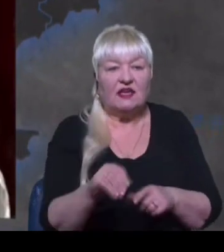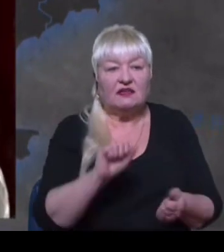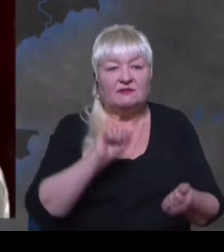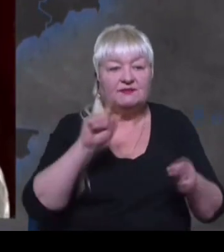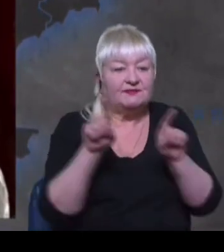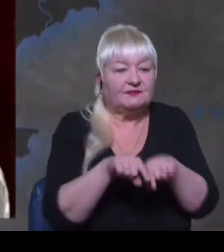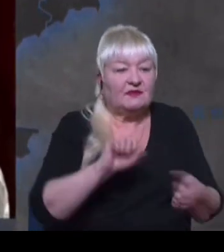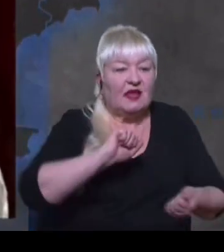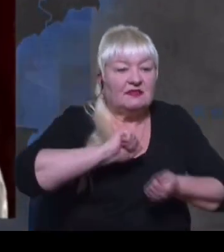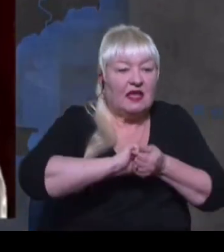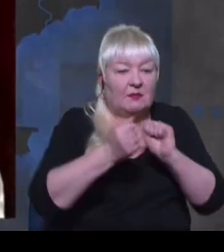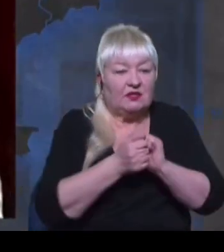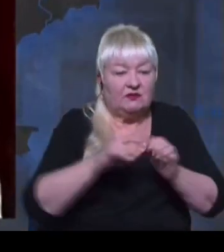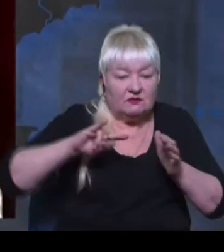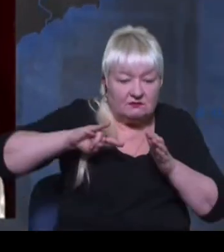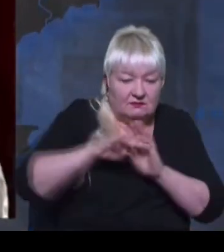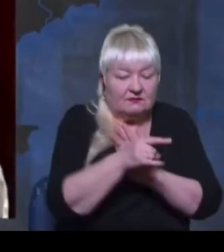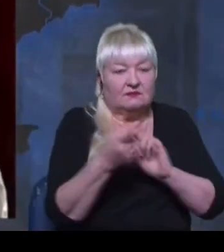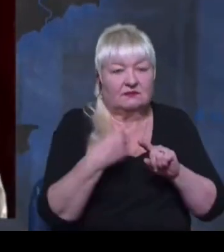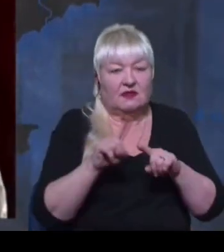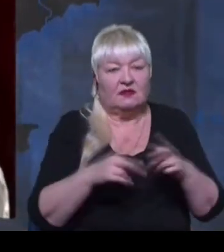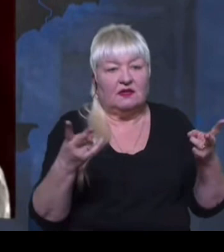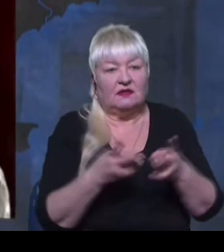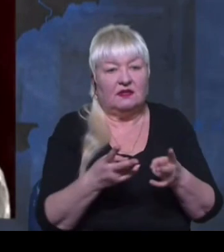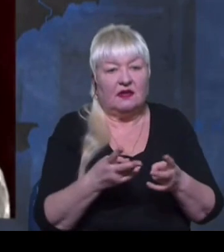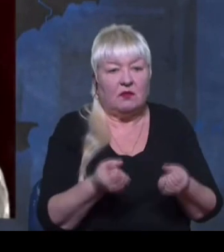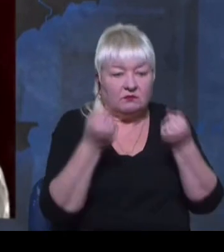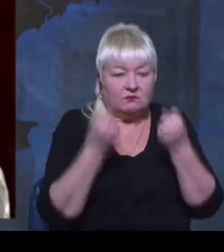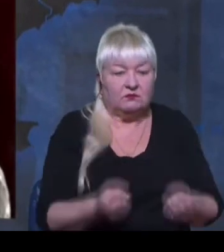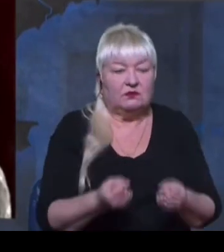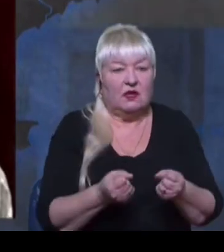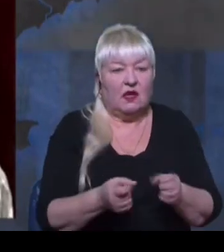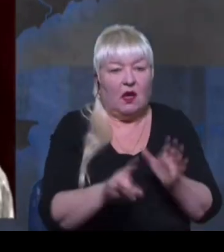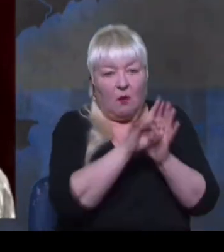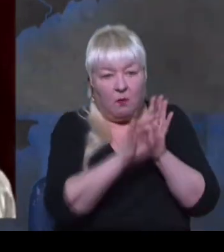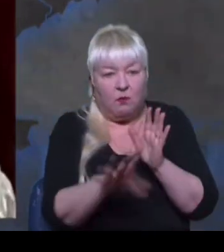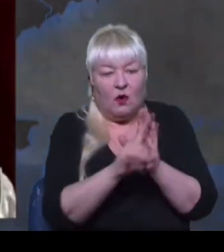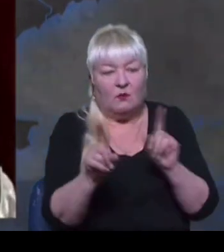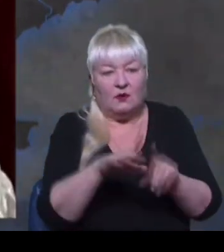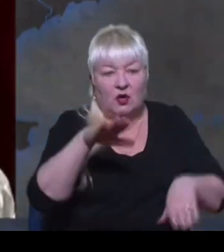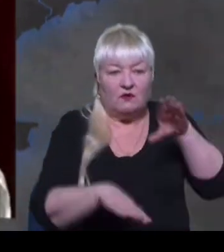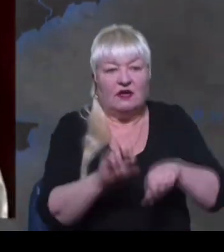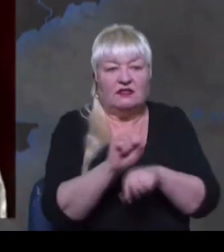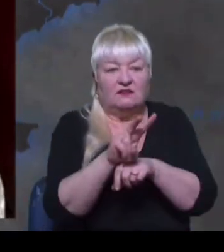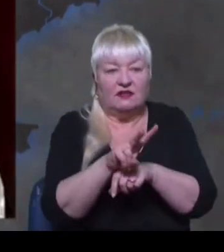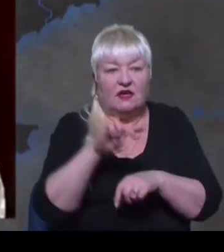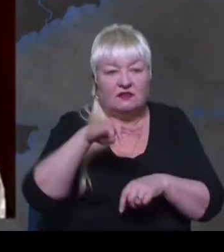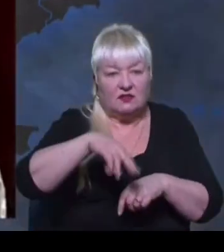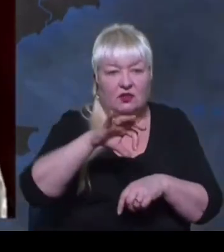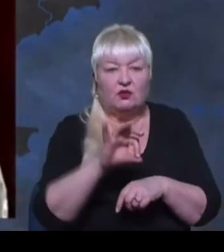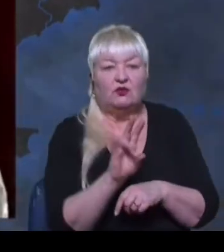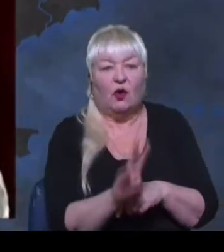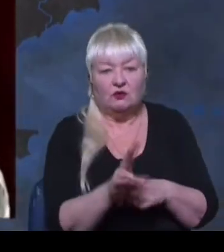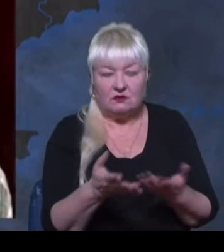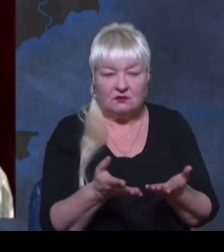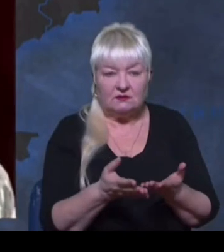Забетоновано. Пробивати це можна важкими бомбами джі біу-57, яка важить 12 тонн, чи джі біу-44, яка також важить